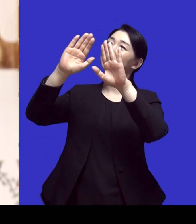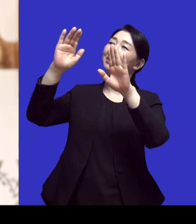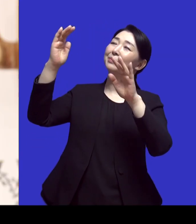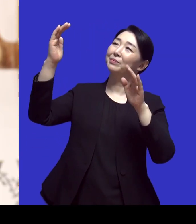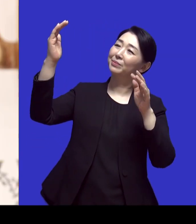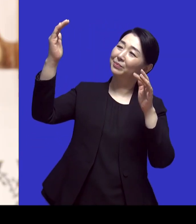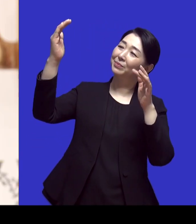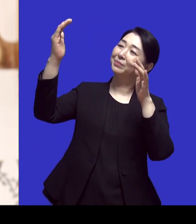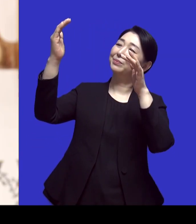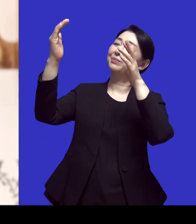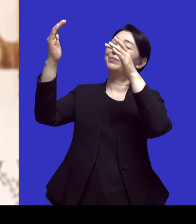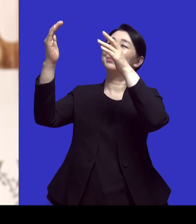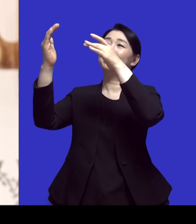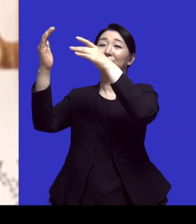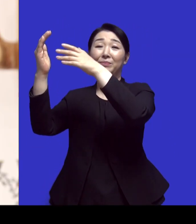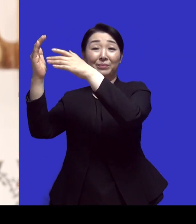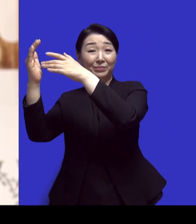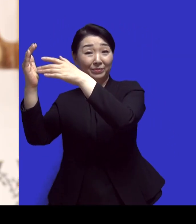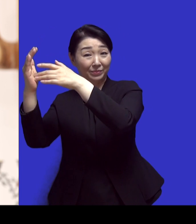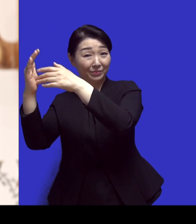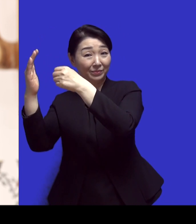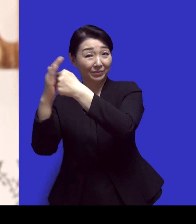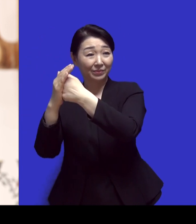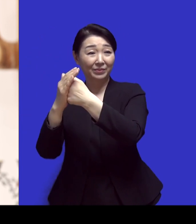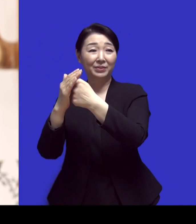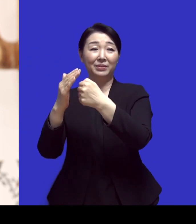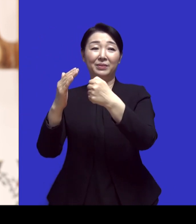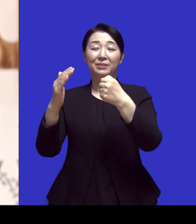하늘에 닿으니